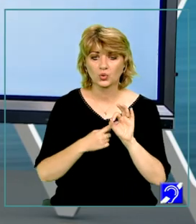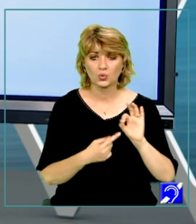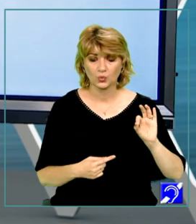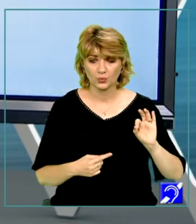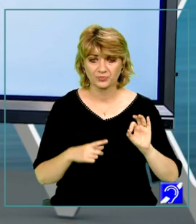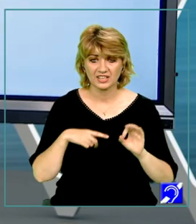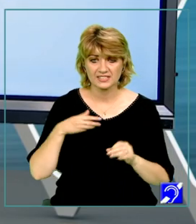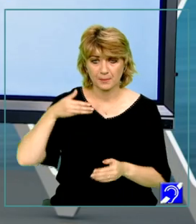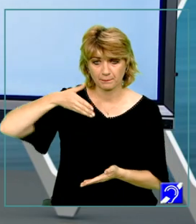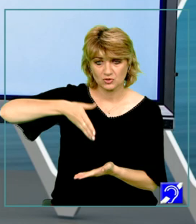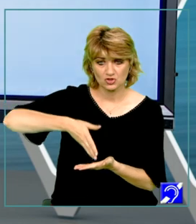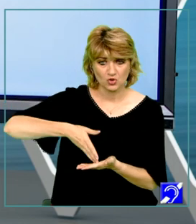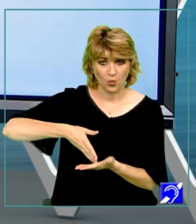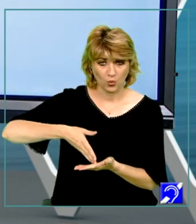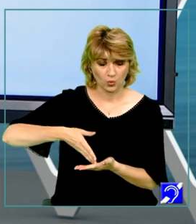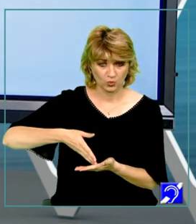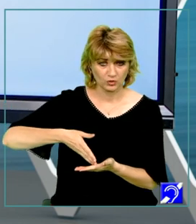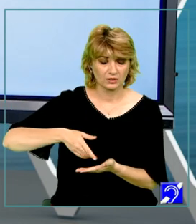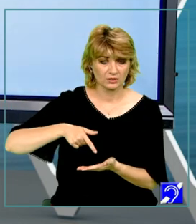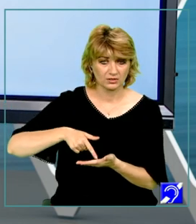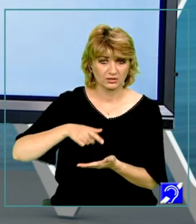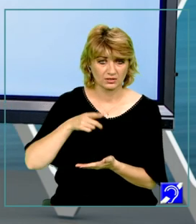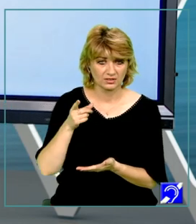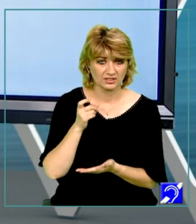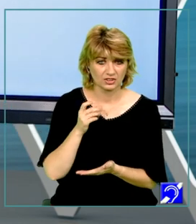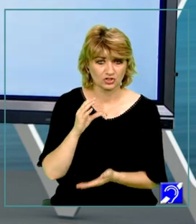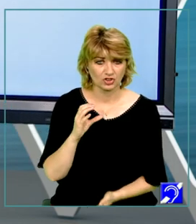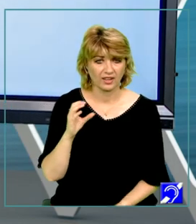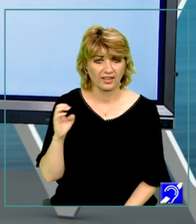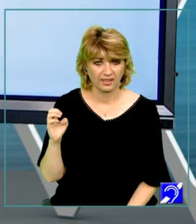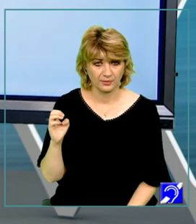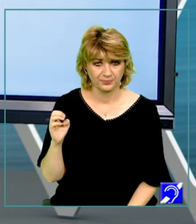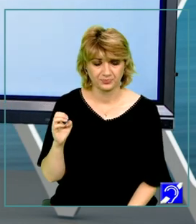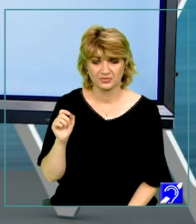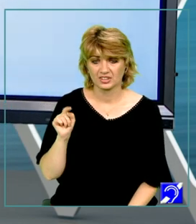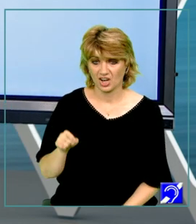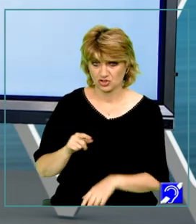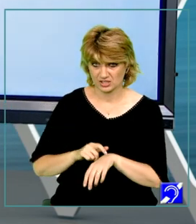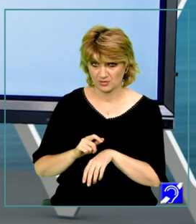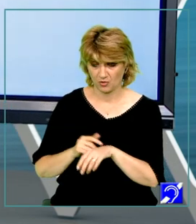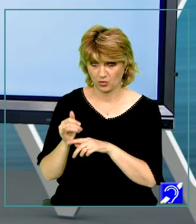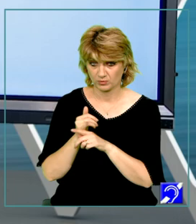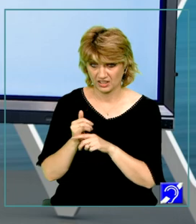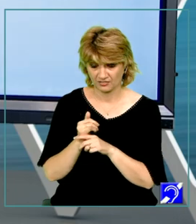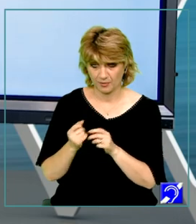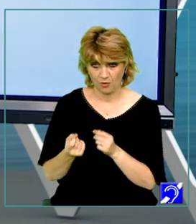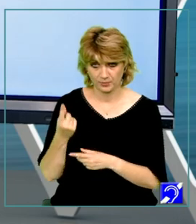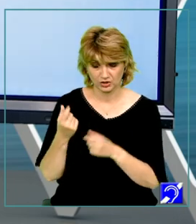perpendicularei din E pe CE. observăm că în acest moment au apărut